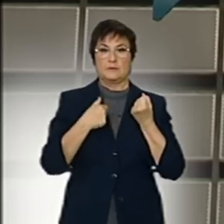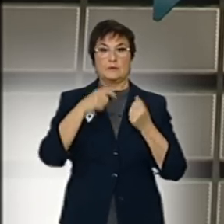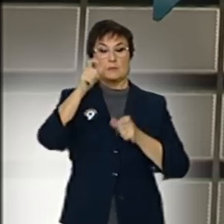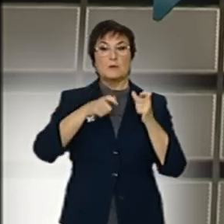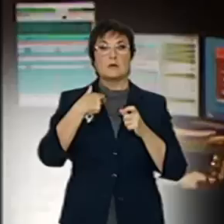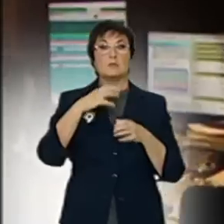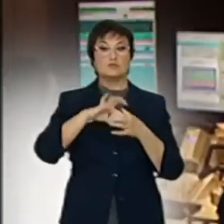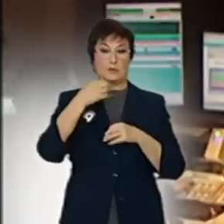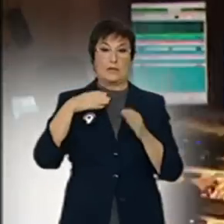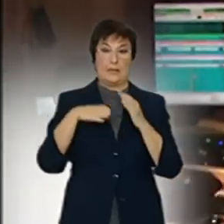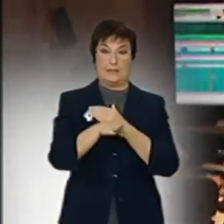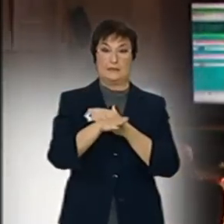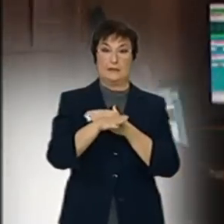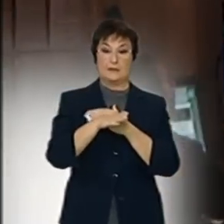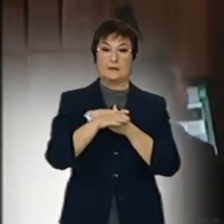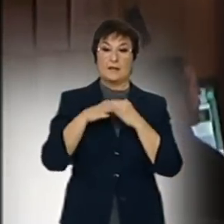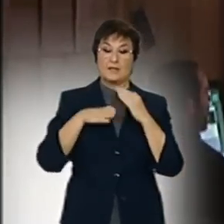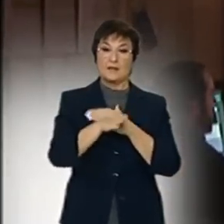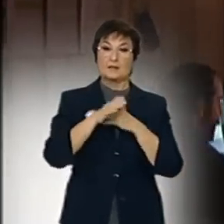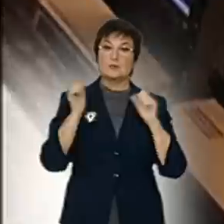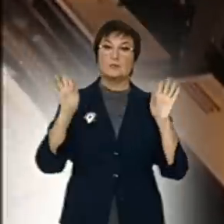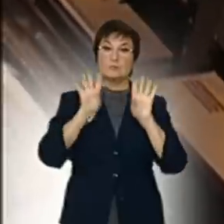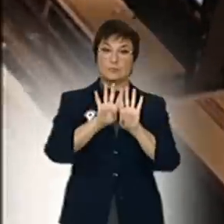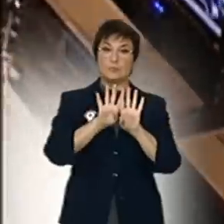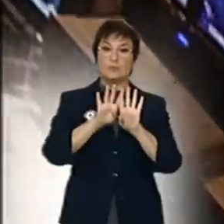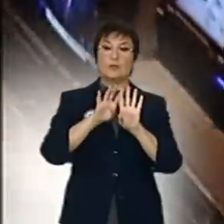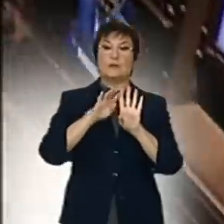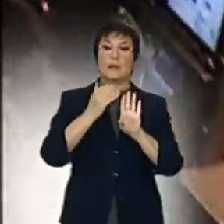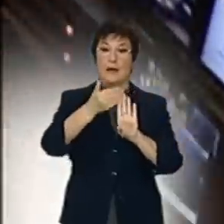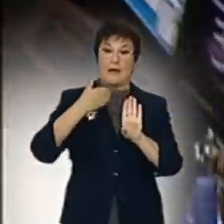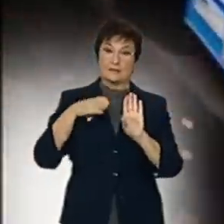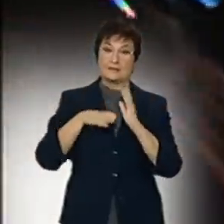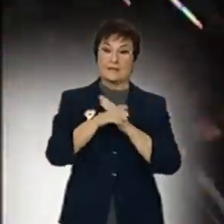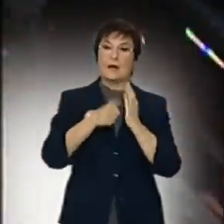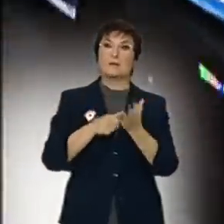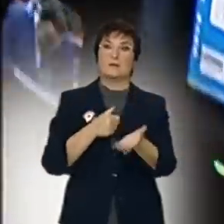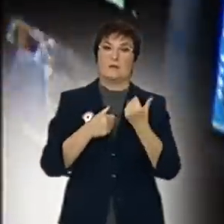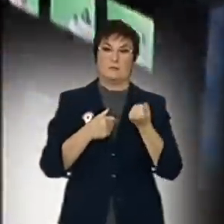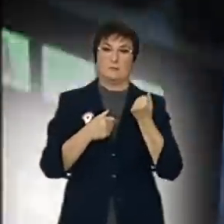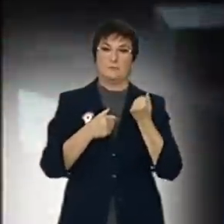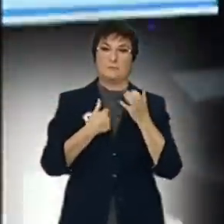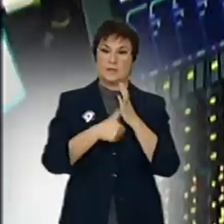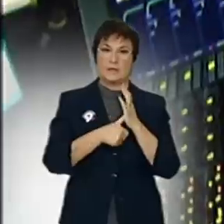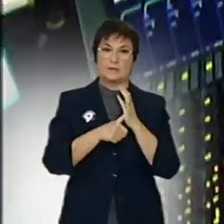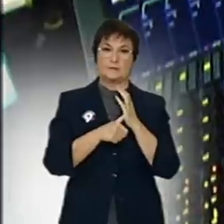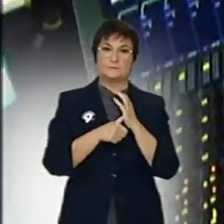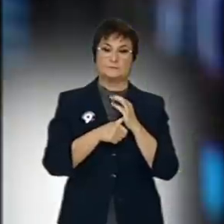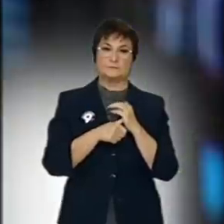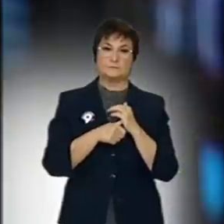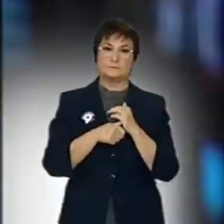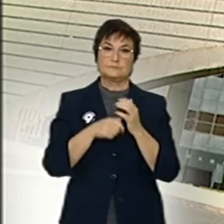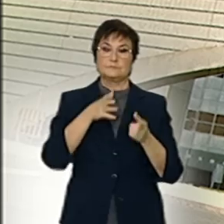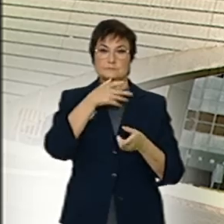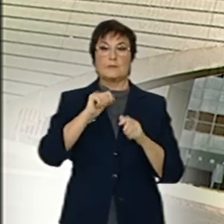sort de poder arribar abans que posaven la tanca, el que ha fet ha sigut requisar-los, ja dic, els carnets. Ara han